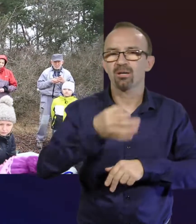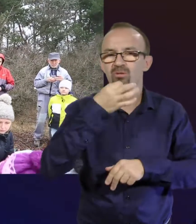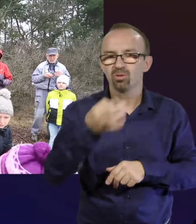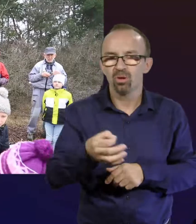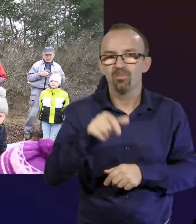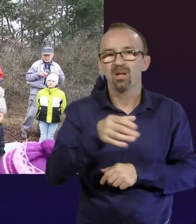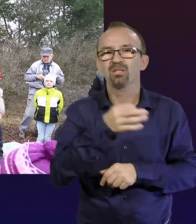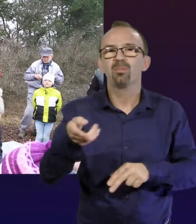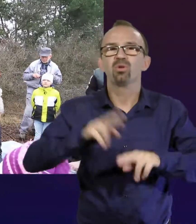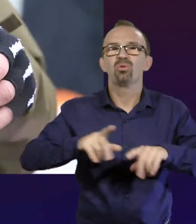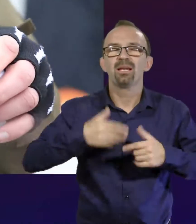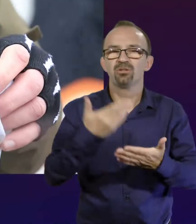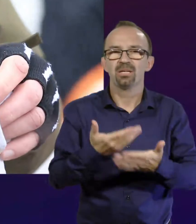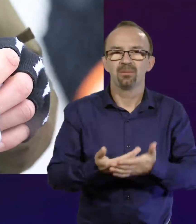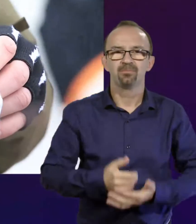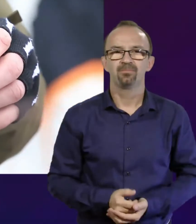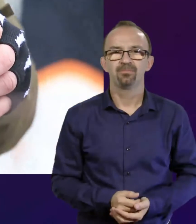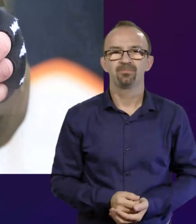arról szól, hogy azt a napot éljék túl.